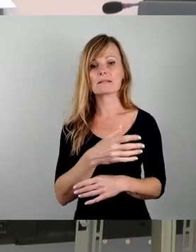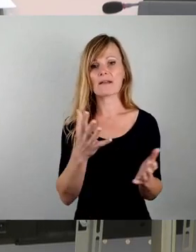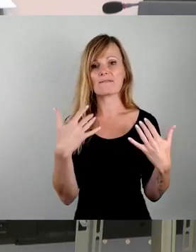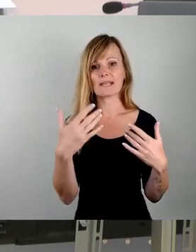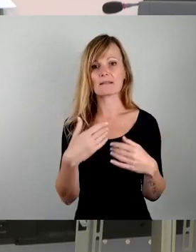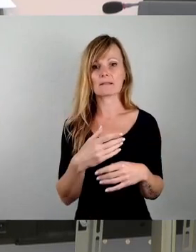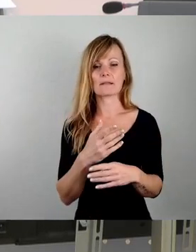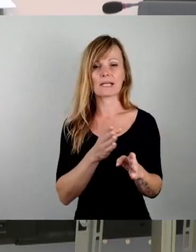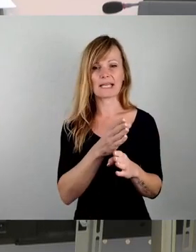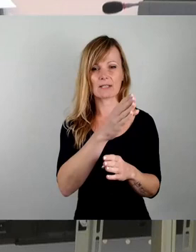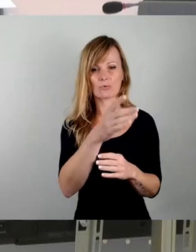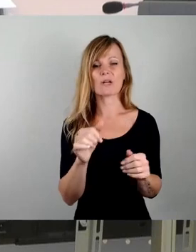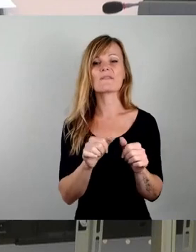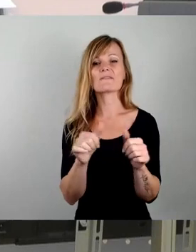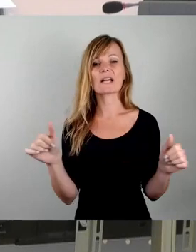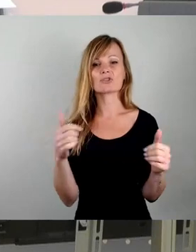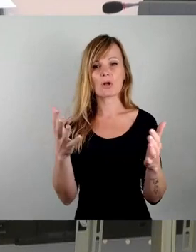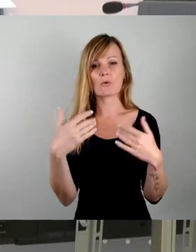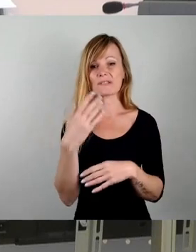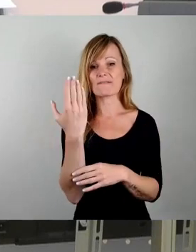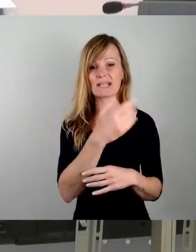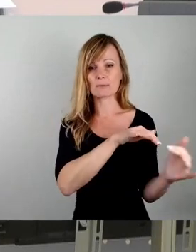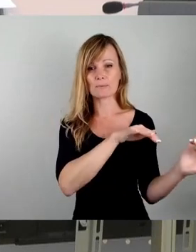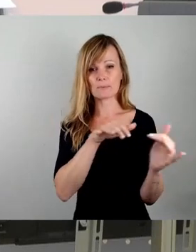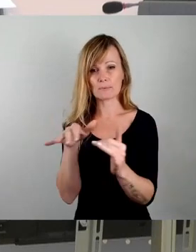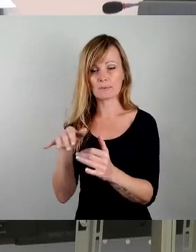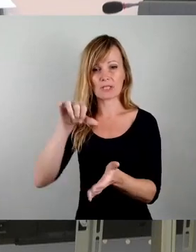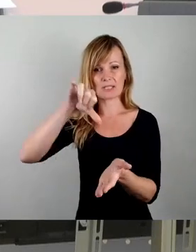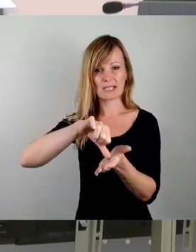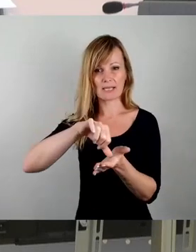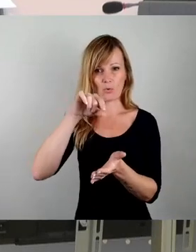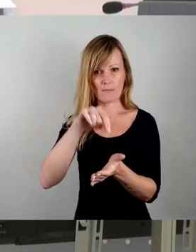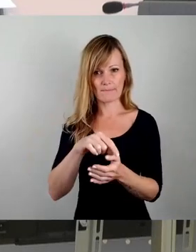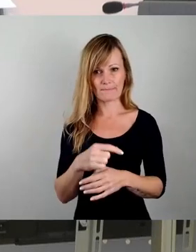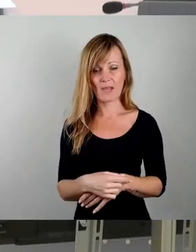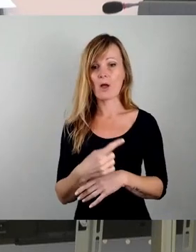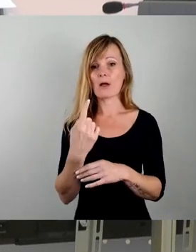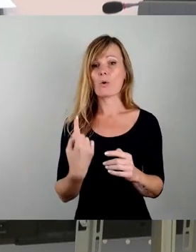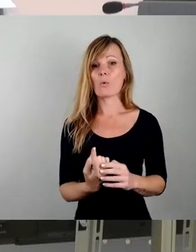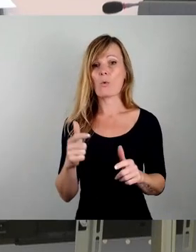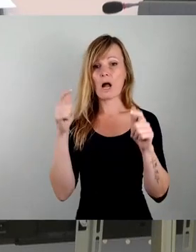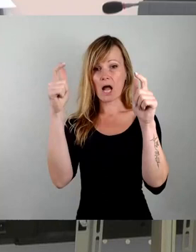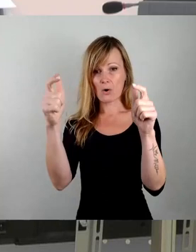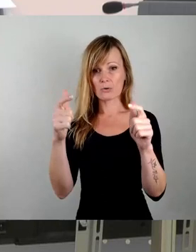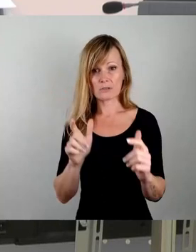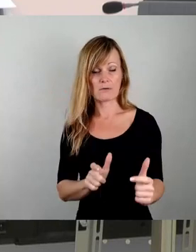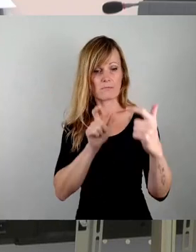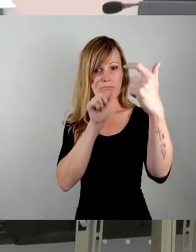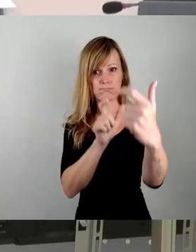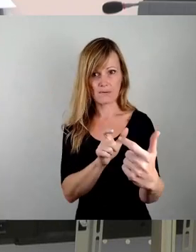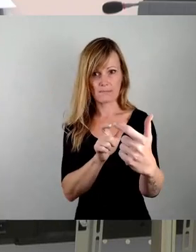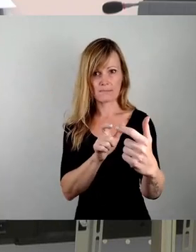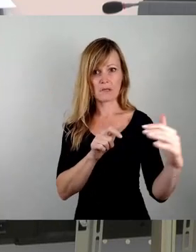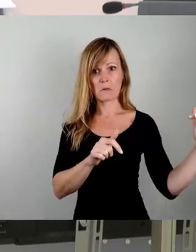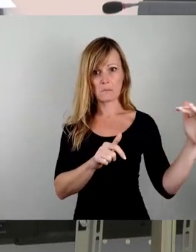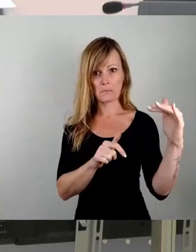Luft aus dem Westen in die Innenstadt eingetragen wird, Hochhäuser zu bauen, die genau diese frische Luft zu verhindern, meine Damen und